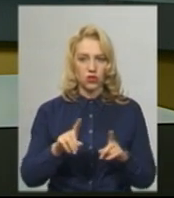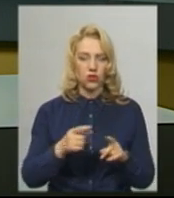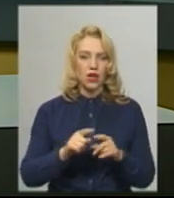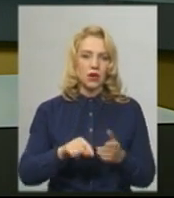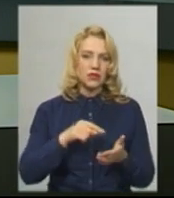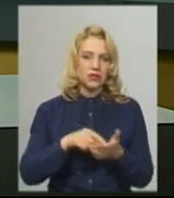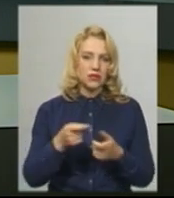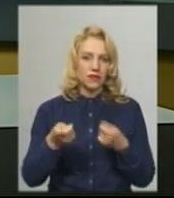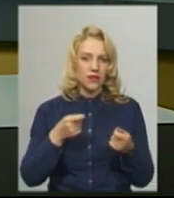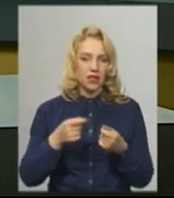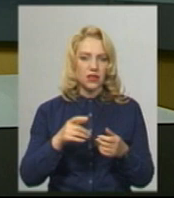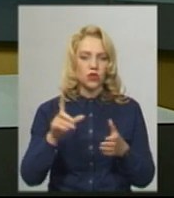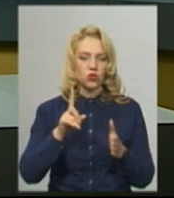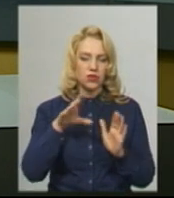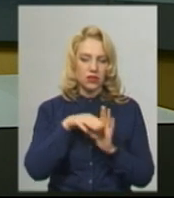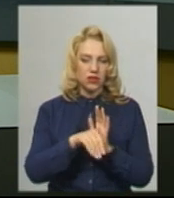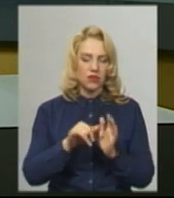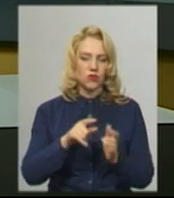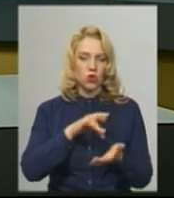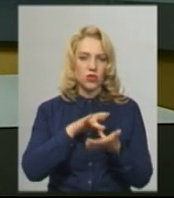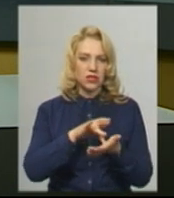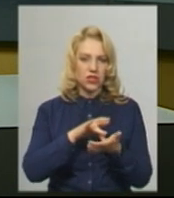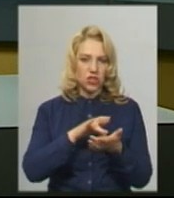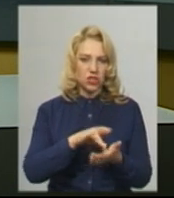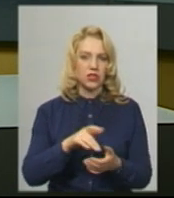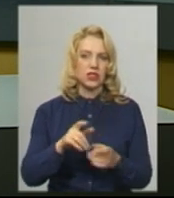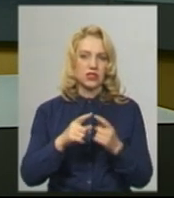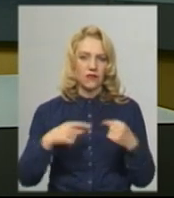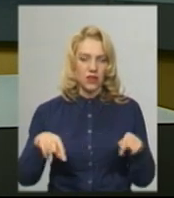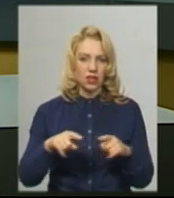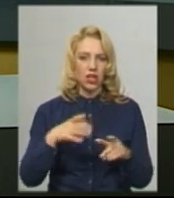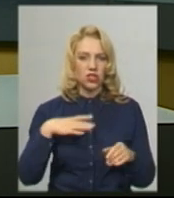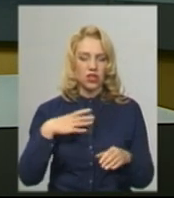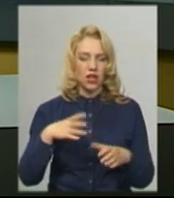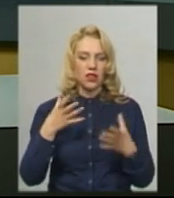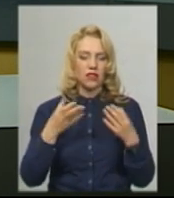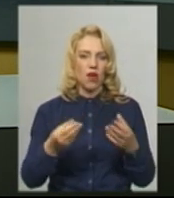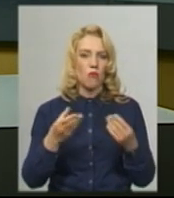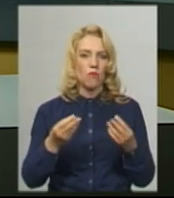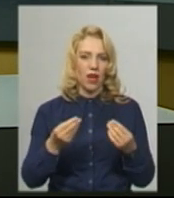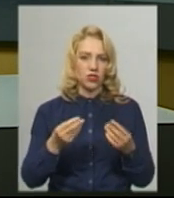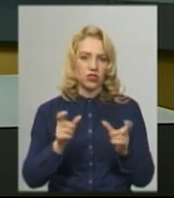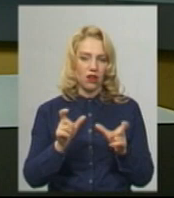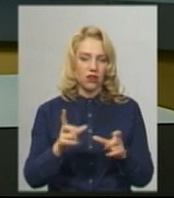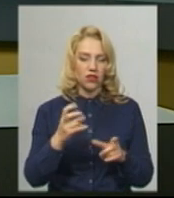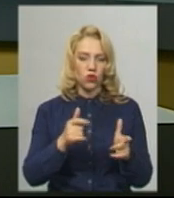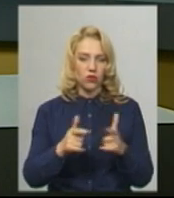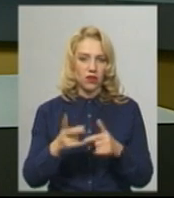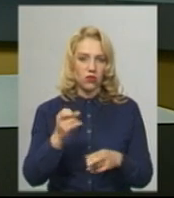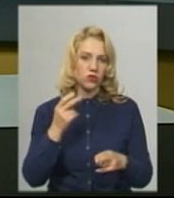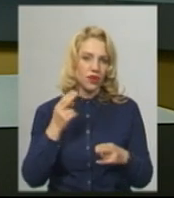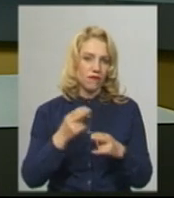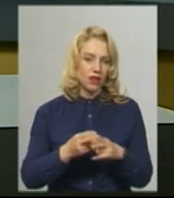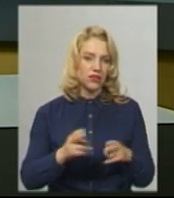та задіяні в туристичній сфері підприємці чекали на пом'якшення карантину і готувалися поновити роботу. Цьому завадив спалах